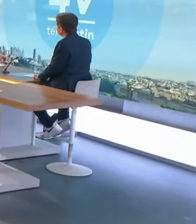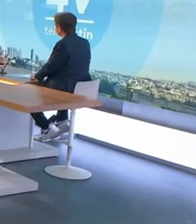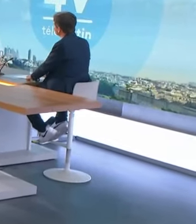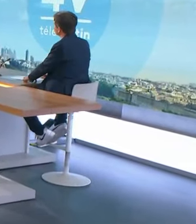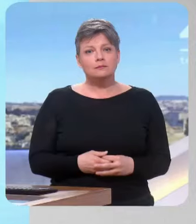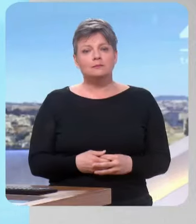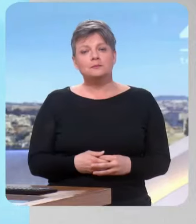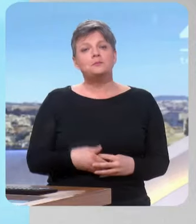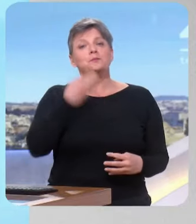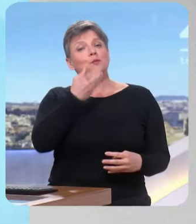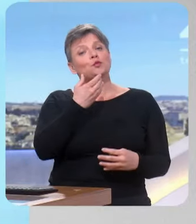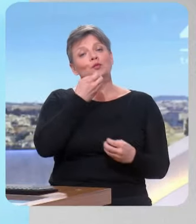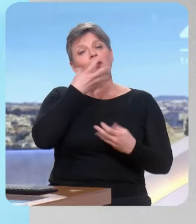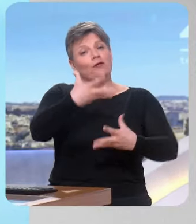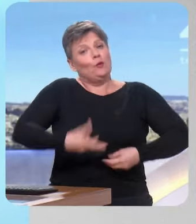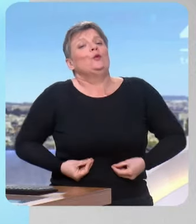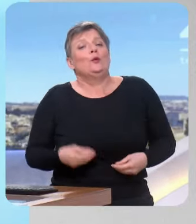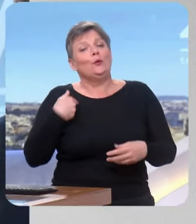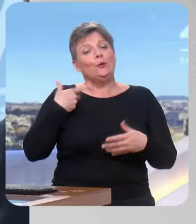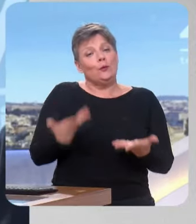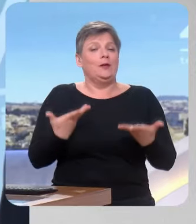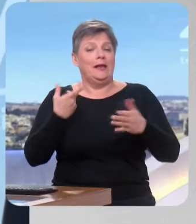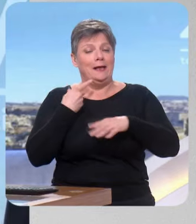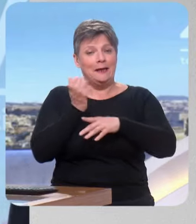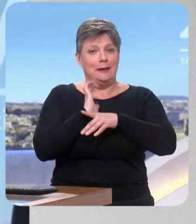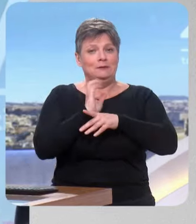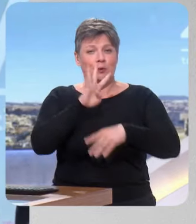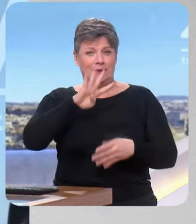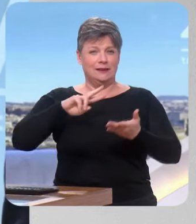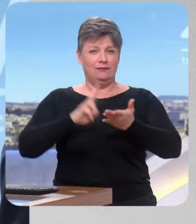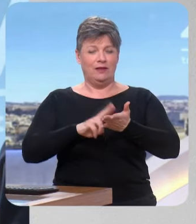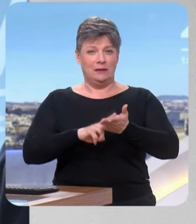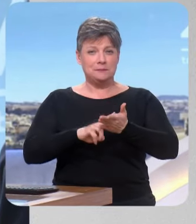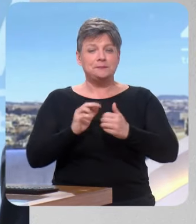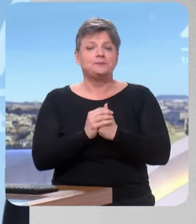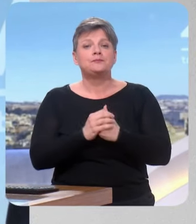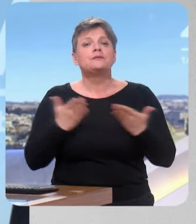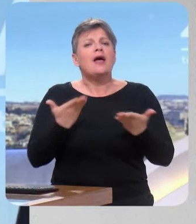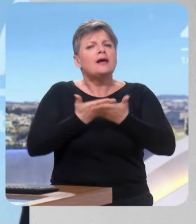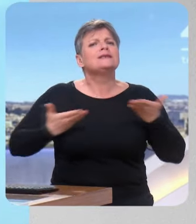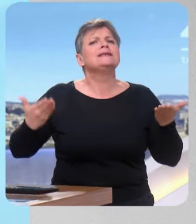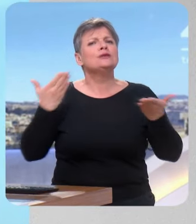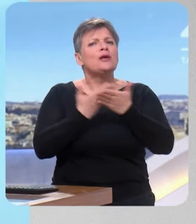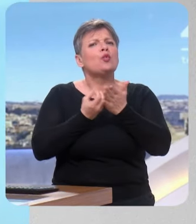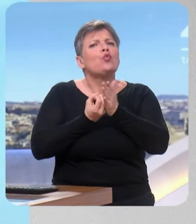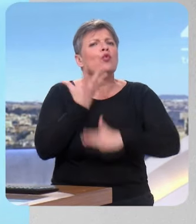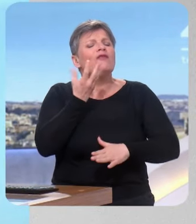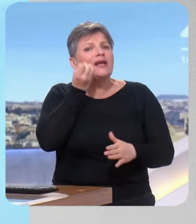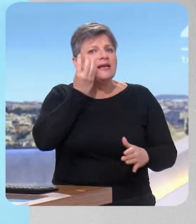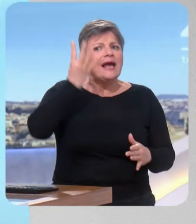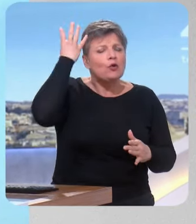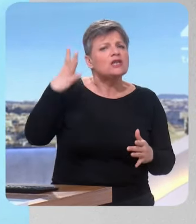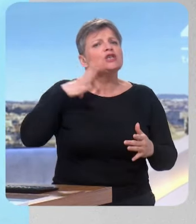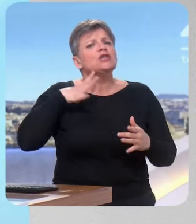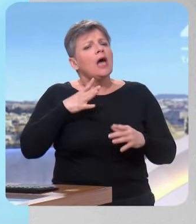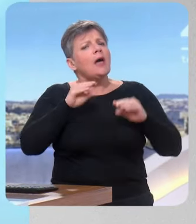Bonjour et bienvenue dans les 4V, Thierry Cotillard. Bonjour. On va vous dire quelques mots pour commencer, si vous voulez bien, de la situation en Nouvelle-Calédonie. Vous avez des magasins partenaires là-bas, sous l'enseigne